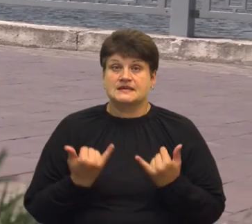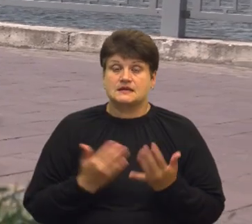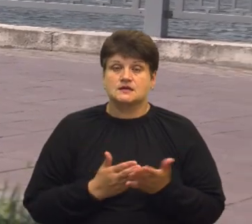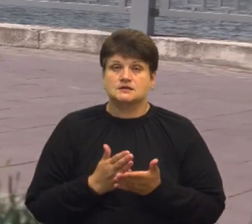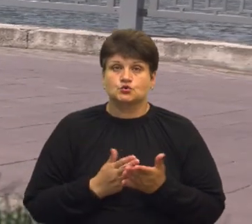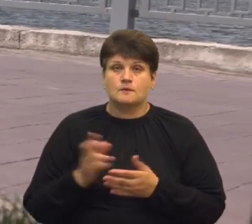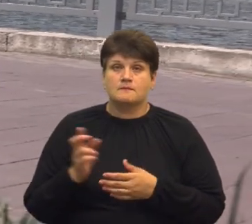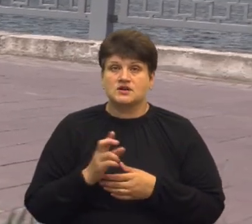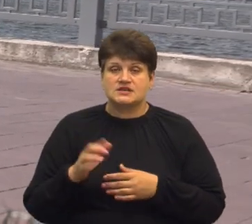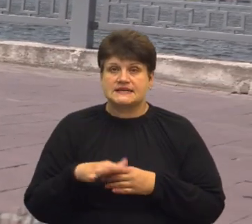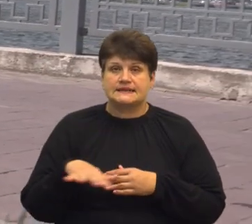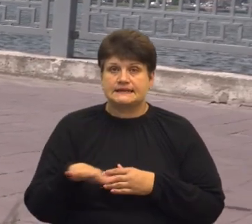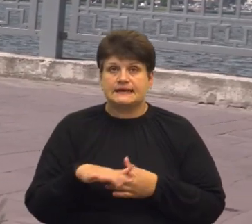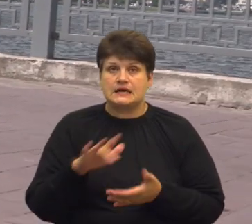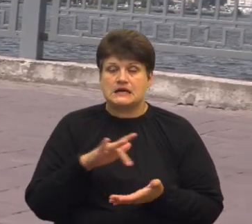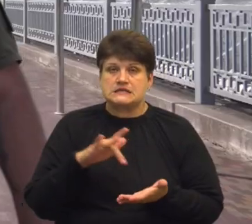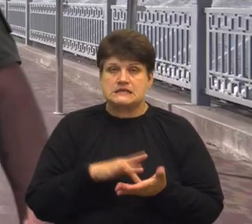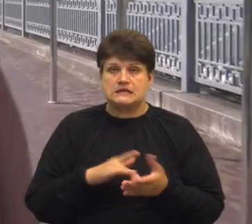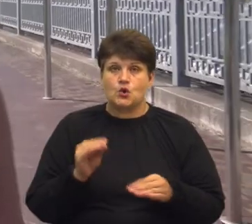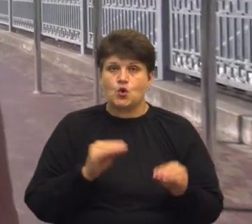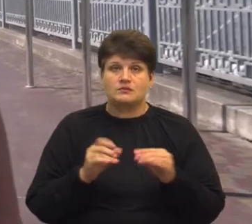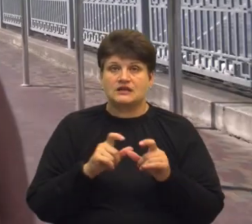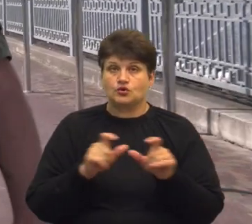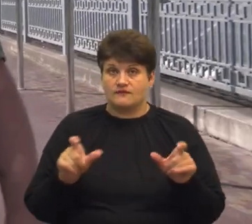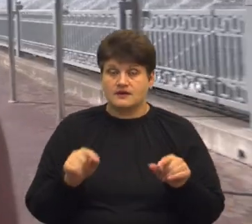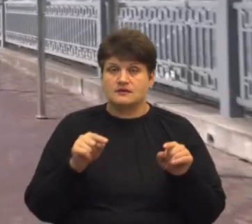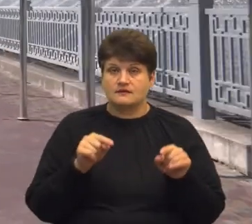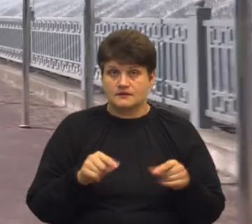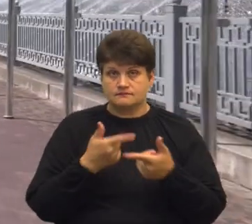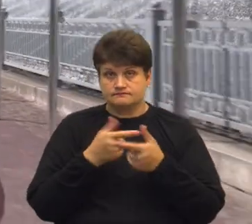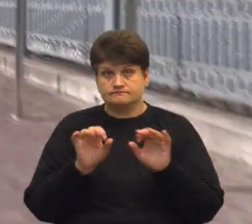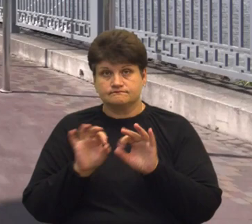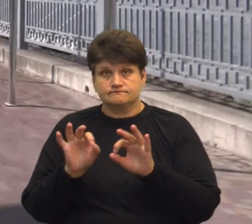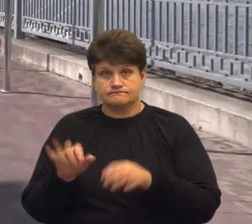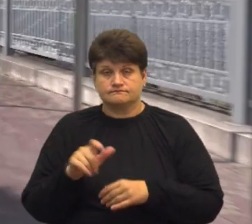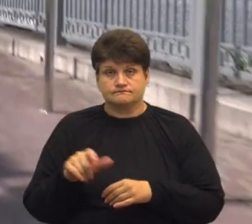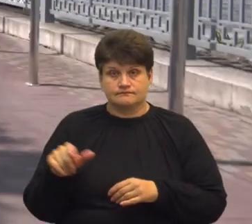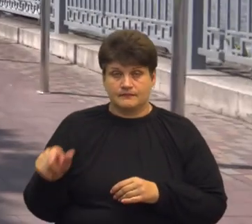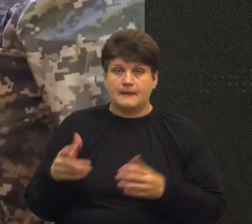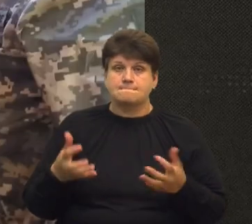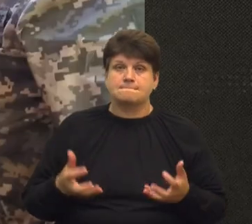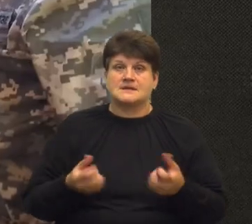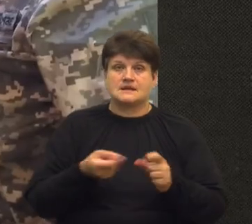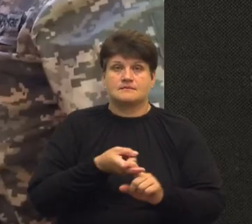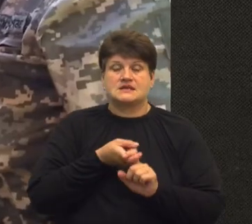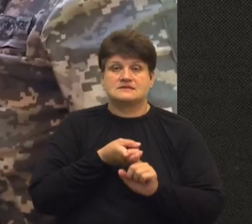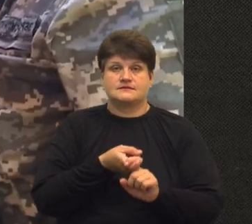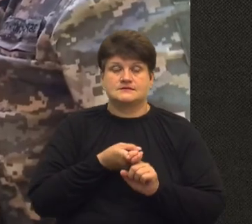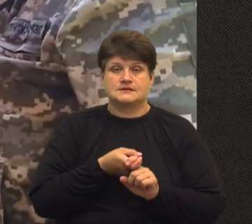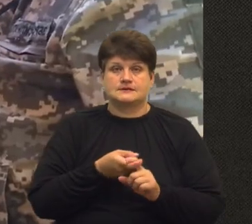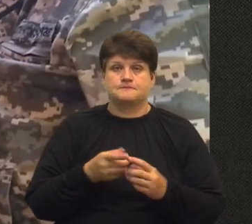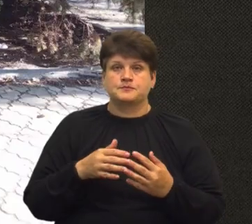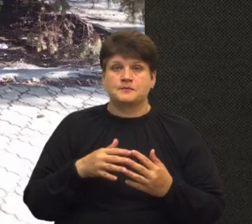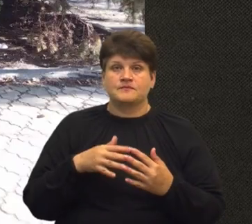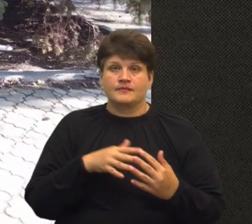Бережанському територіальному центрі комплектування. Він оповіщує громадян. Каже, підтримує зв'язок з бойовими побратимами.